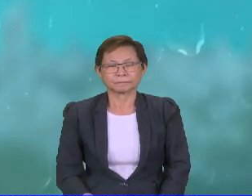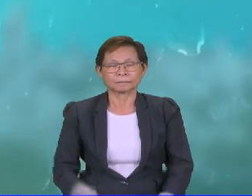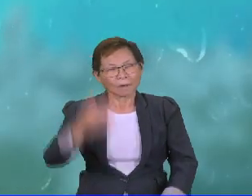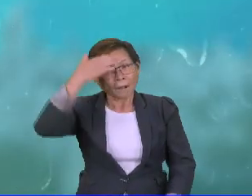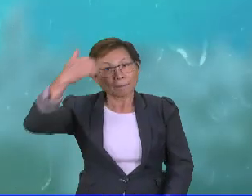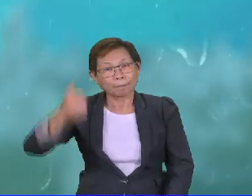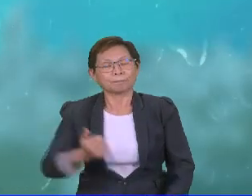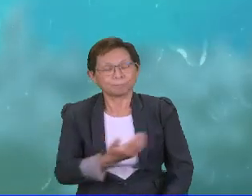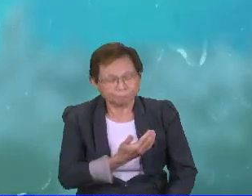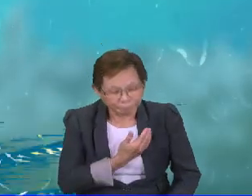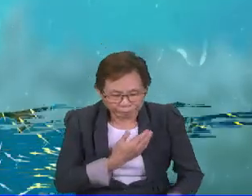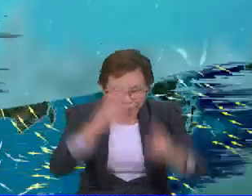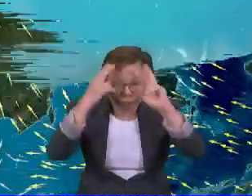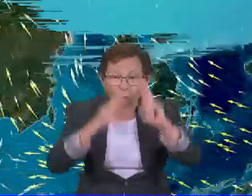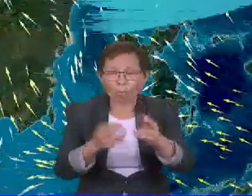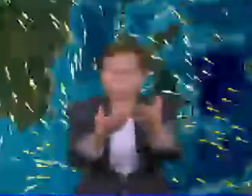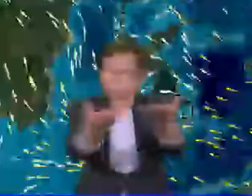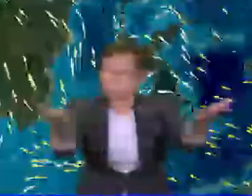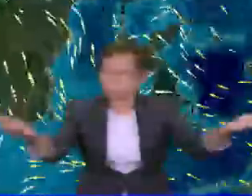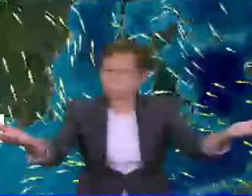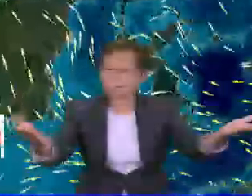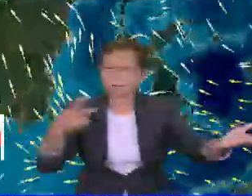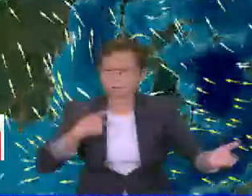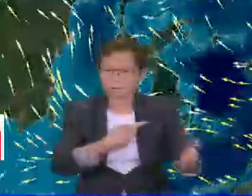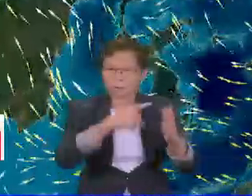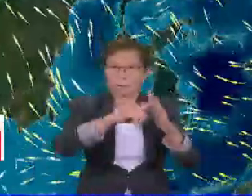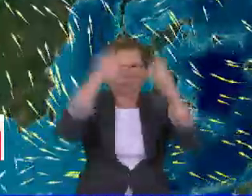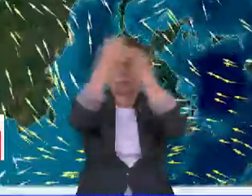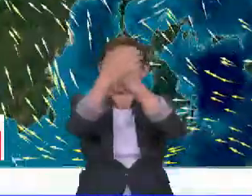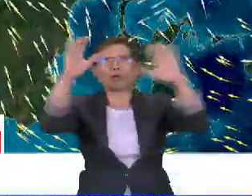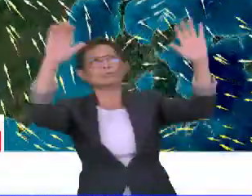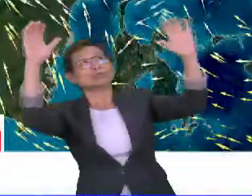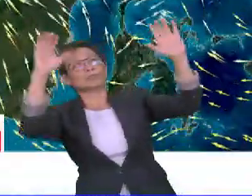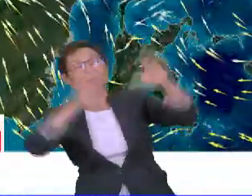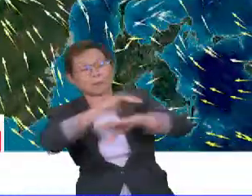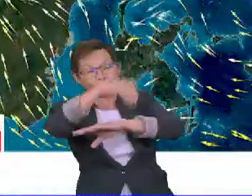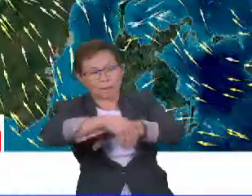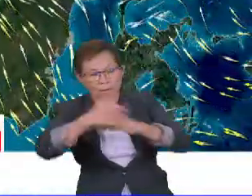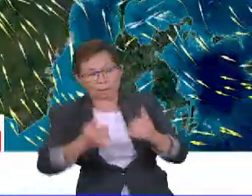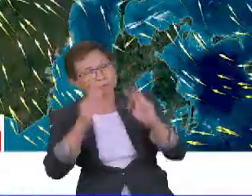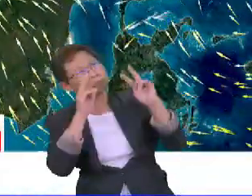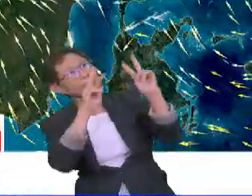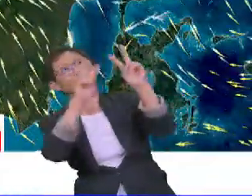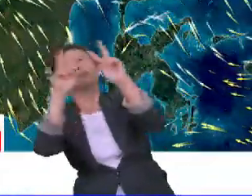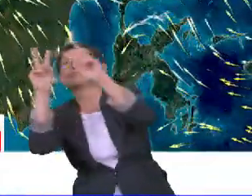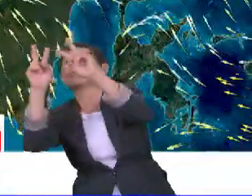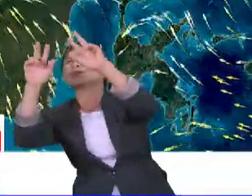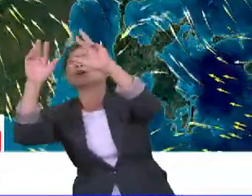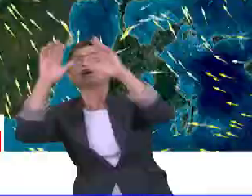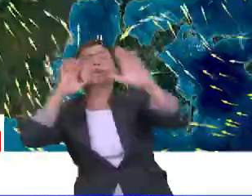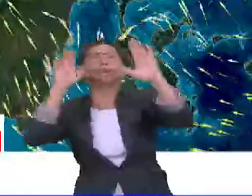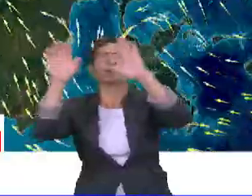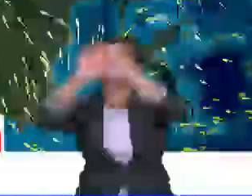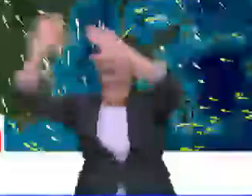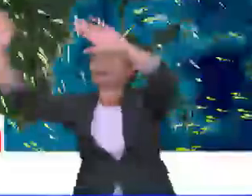Assalamualaikum dan salam hormat kepada semua penonton. Kita mulakan informasi cuaca pada malam ini dengan melihat kepada catak